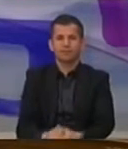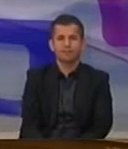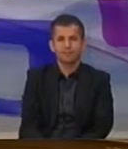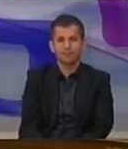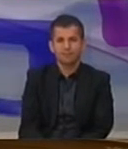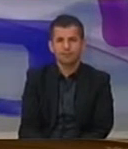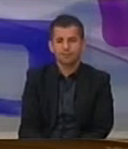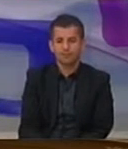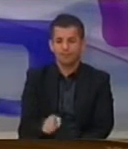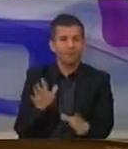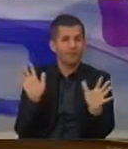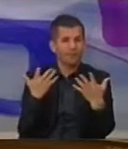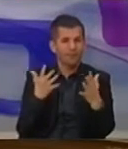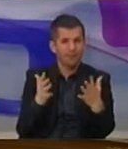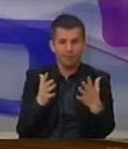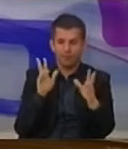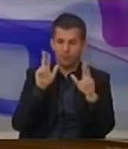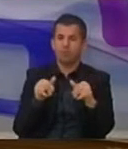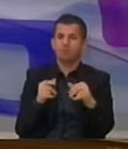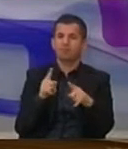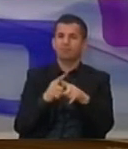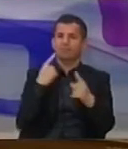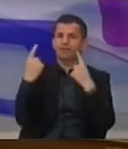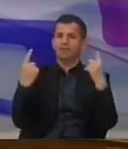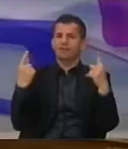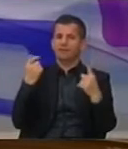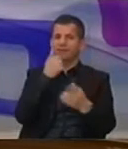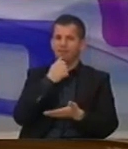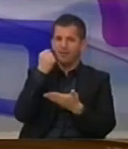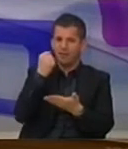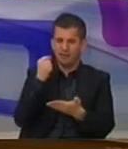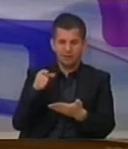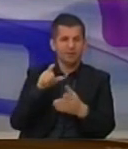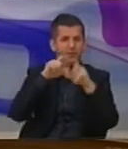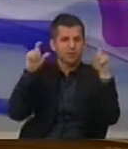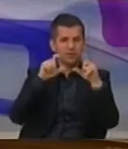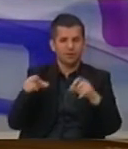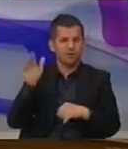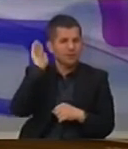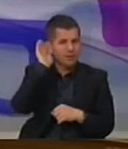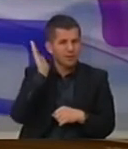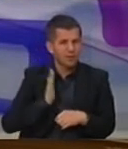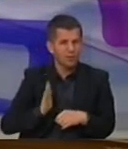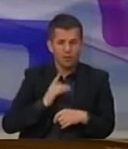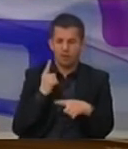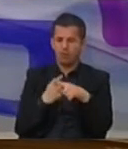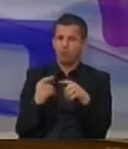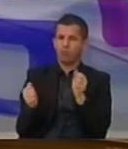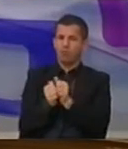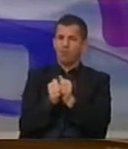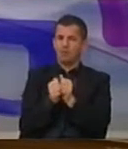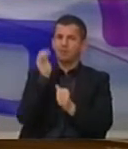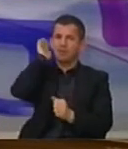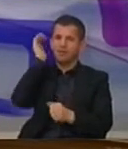Për të punësuar pavarsimin financiart institucioneve, Ministria e kulturës bashk me Ministrinë e